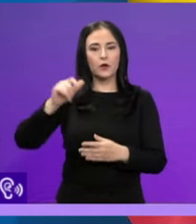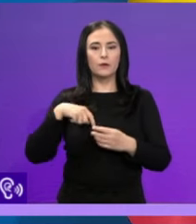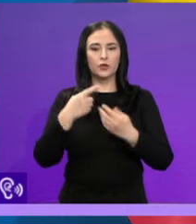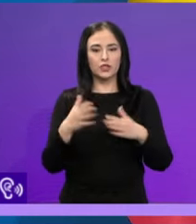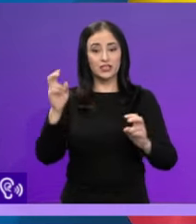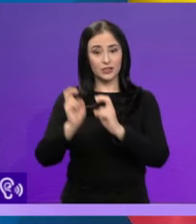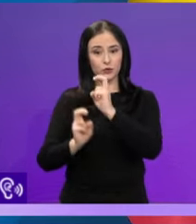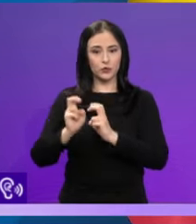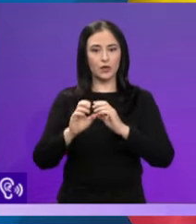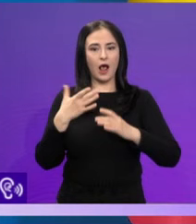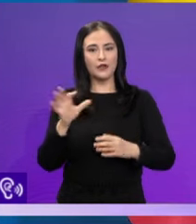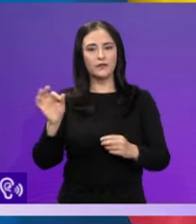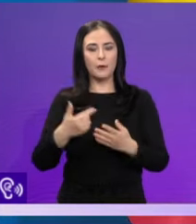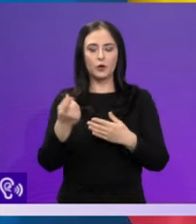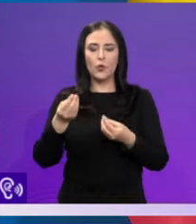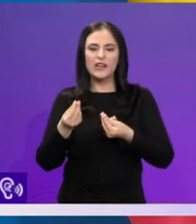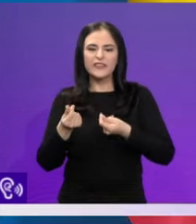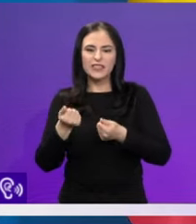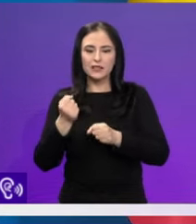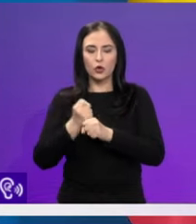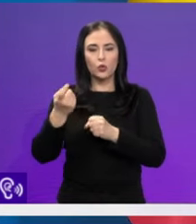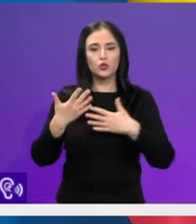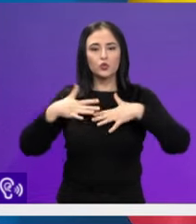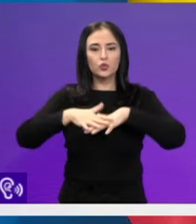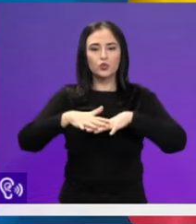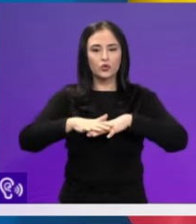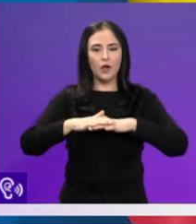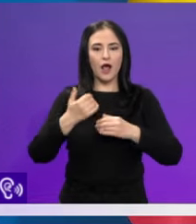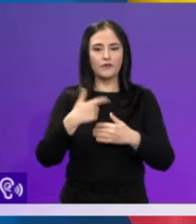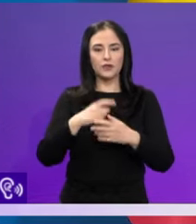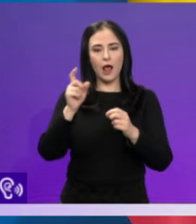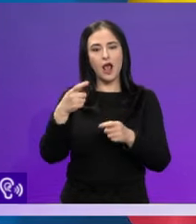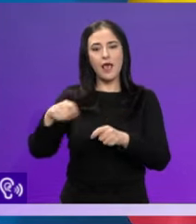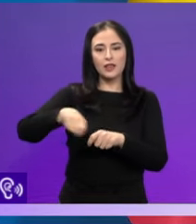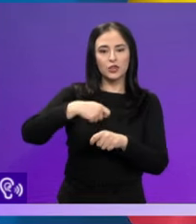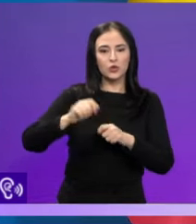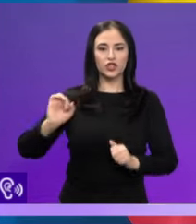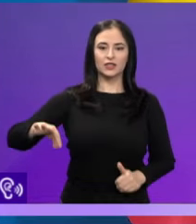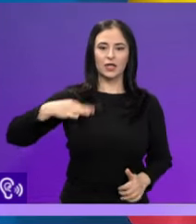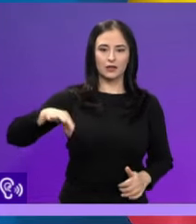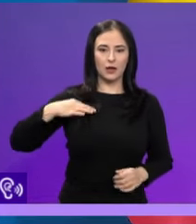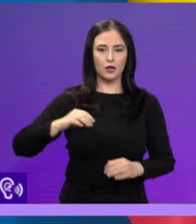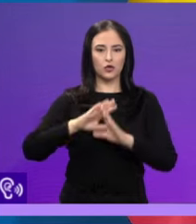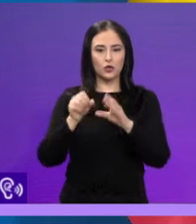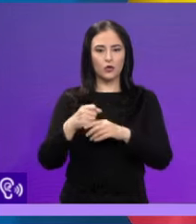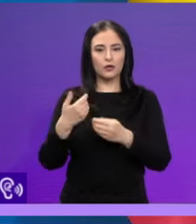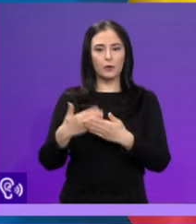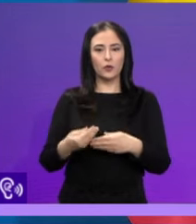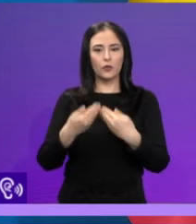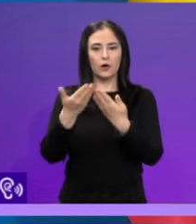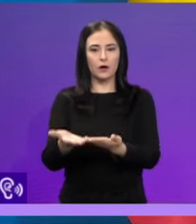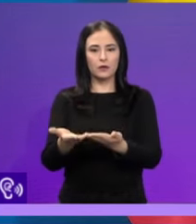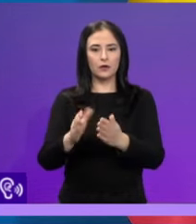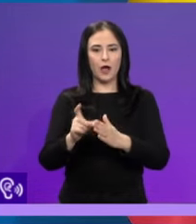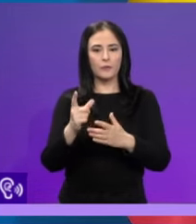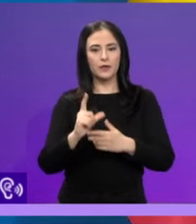toții, astfel de investiți în infrastructură, dar și în educație și sănătate, îi pot determina pe românii